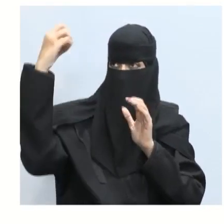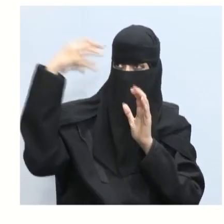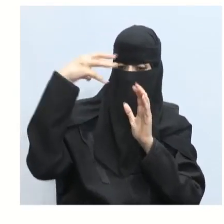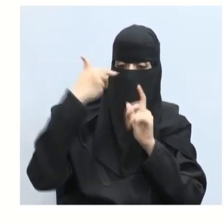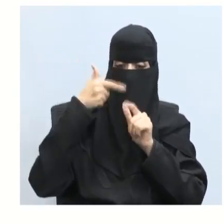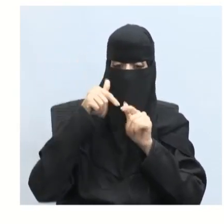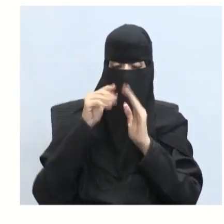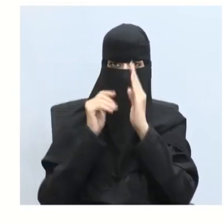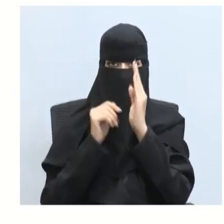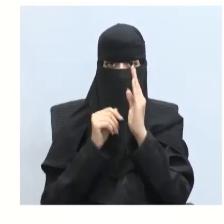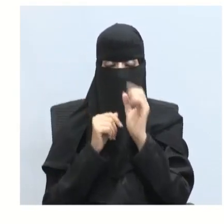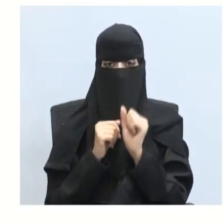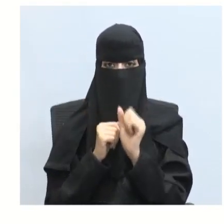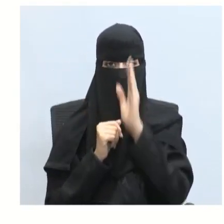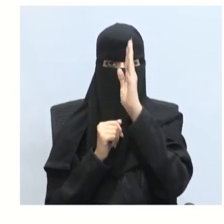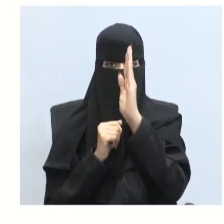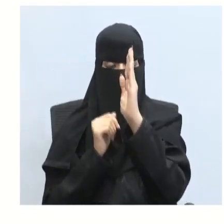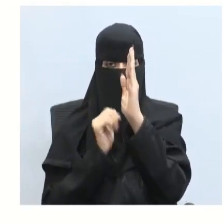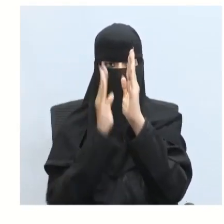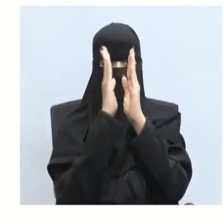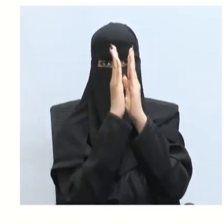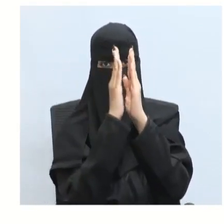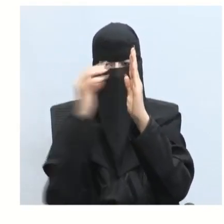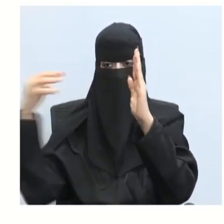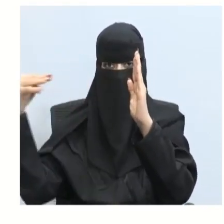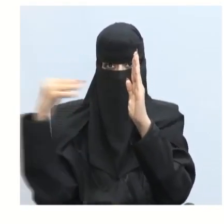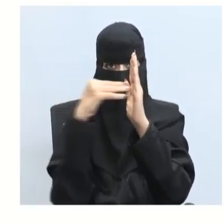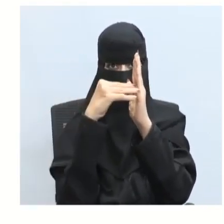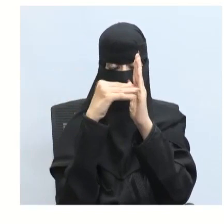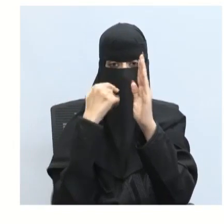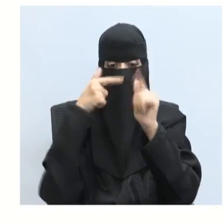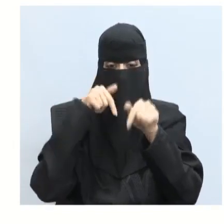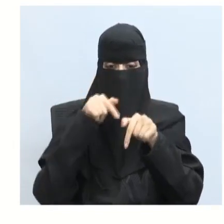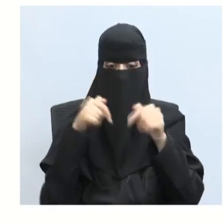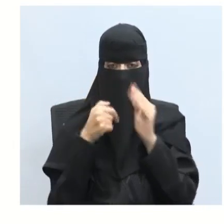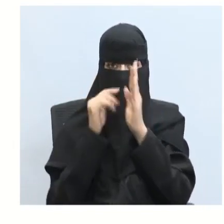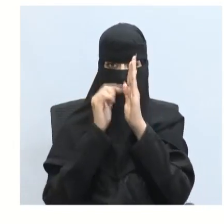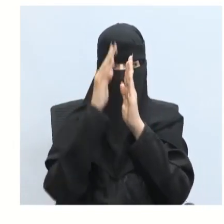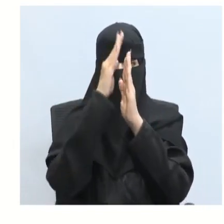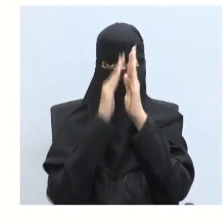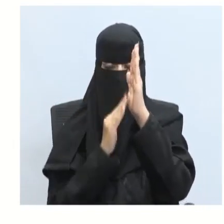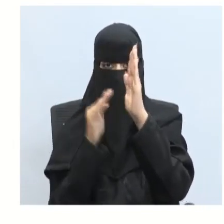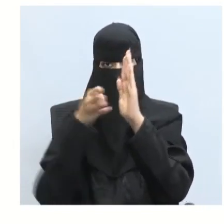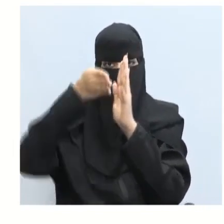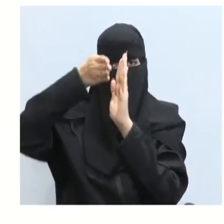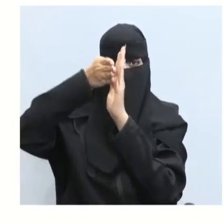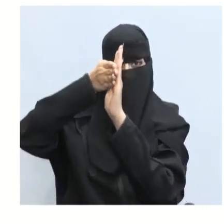نعم أحسنت عزيزي الطالب إذن سينفذ الضوء أما إذا كان لدي محوري استقطاب